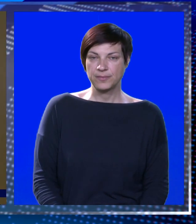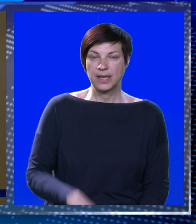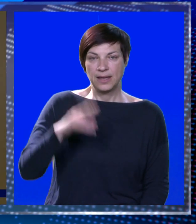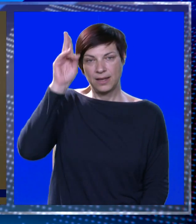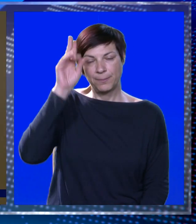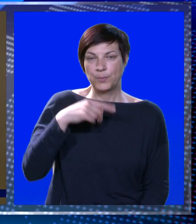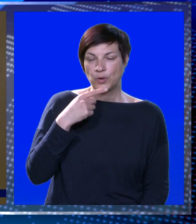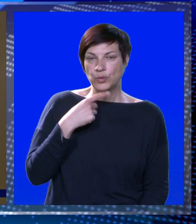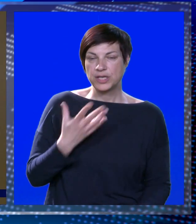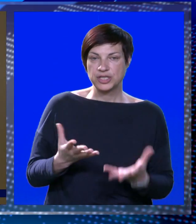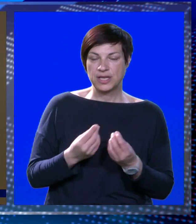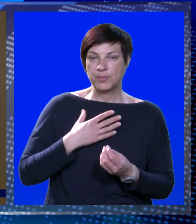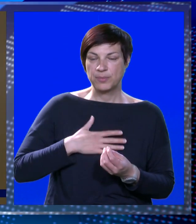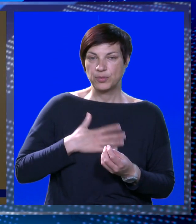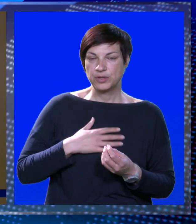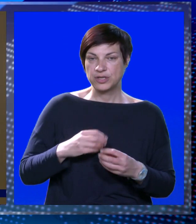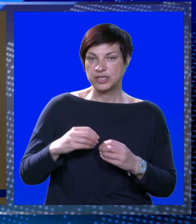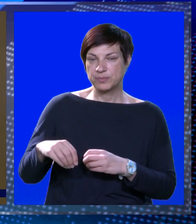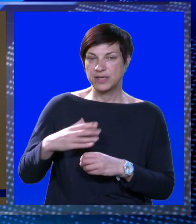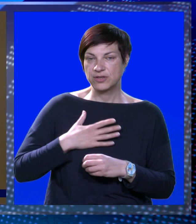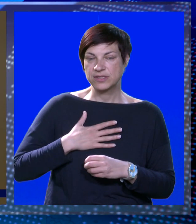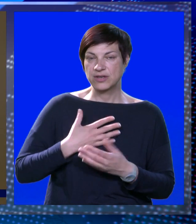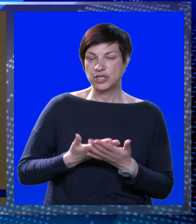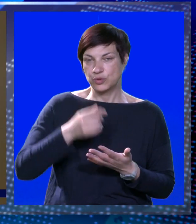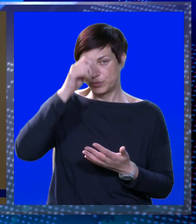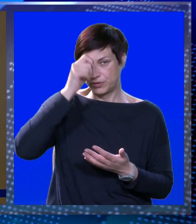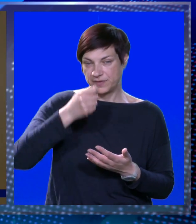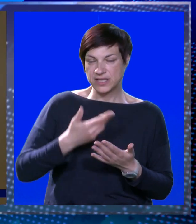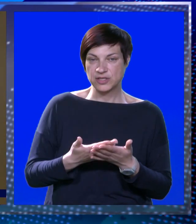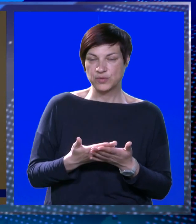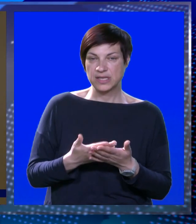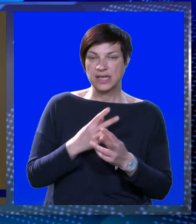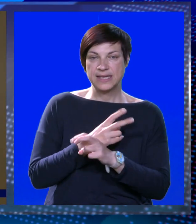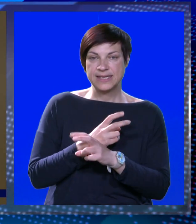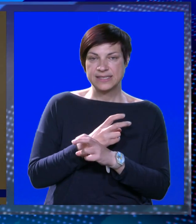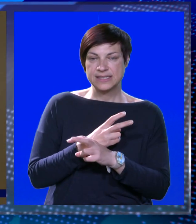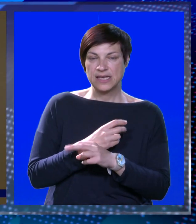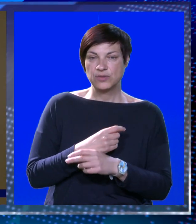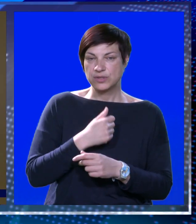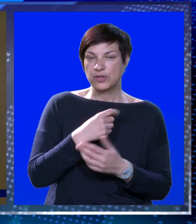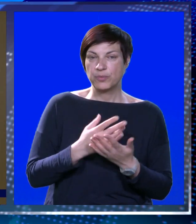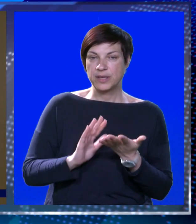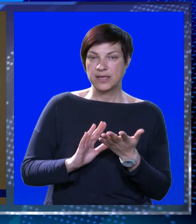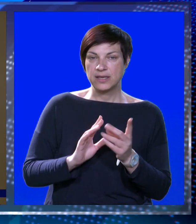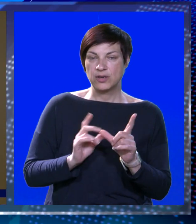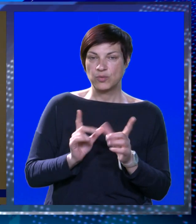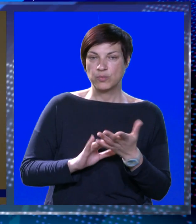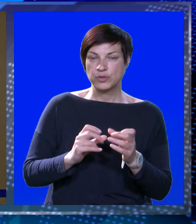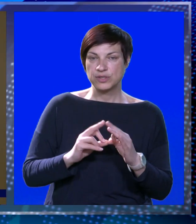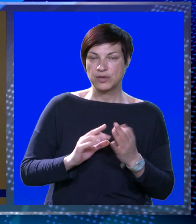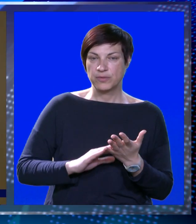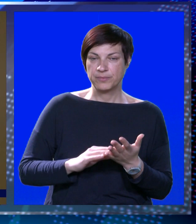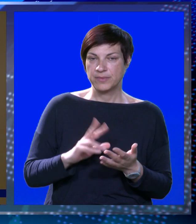Moram reći da mi je puno draža da je Španjolska našoj grupi nego Francuska sa Austrijom i Rumunjskom imamo dva